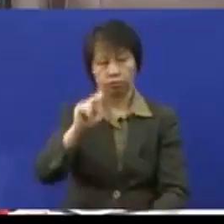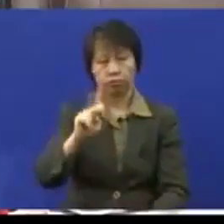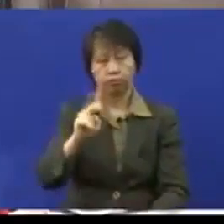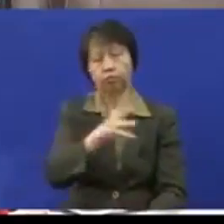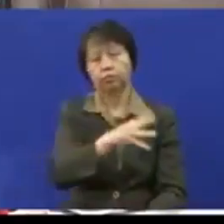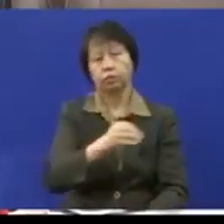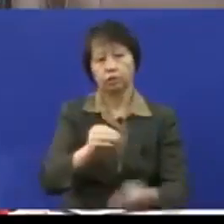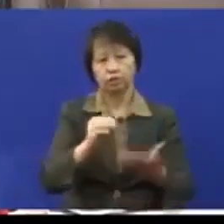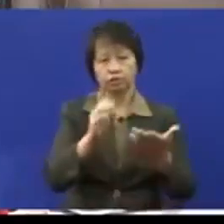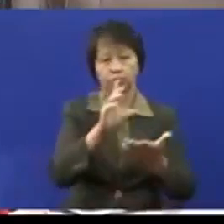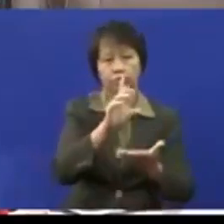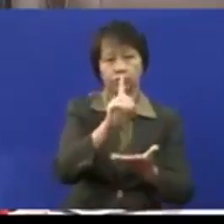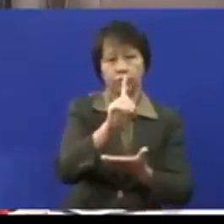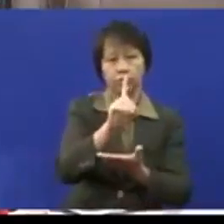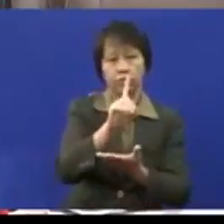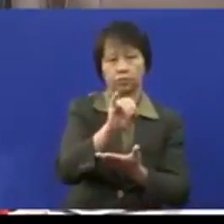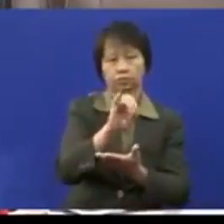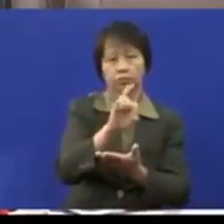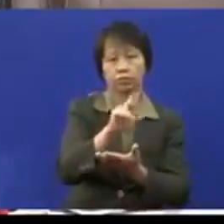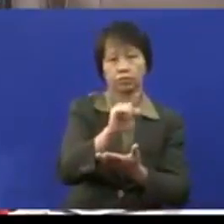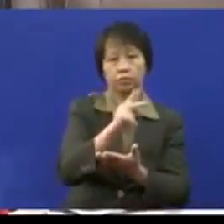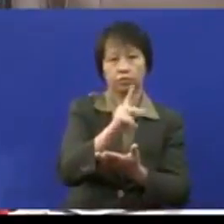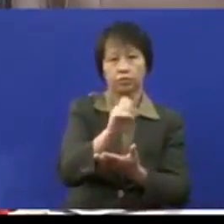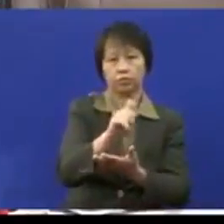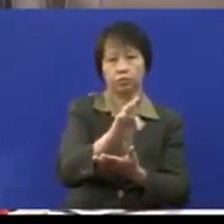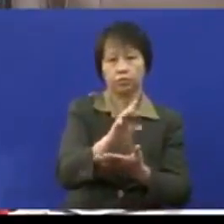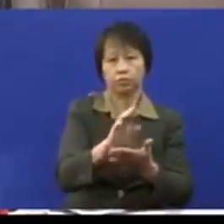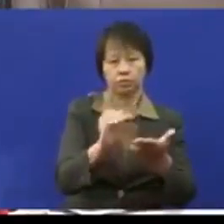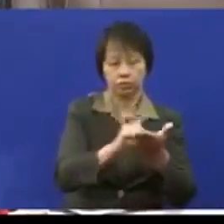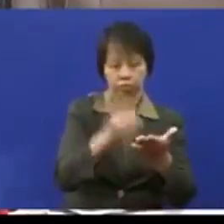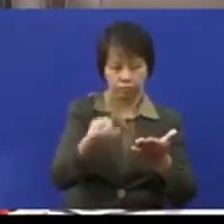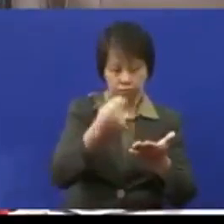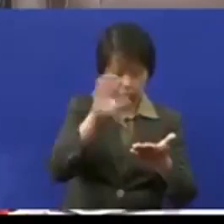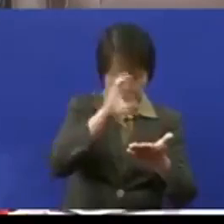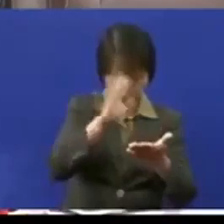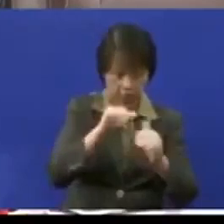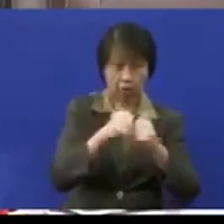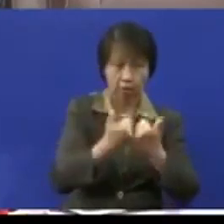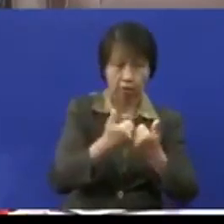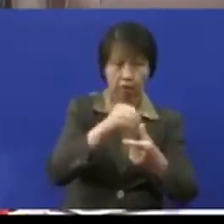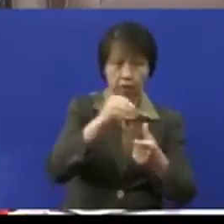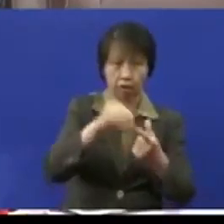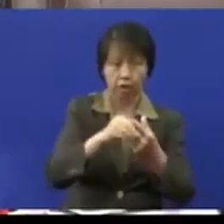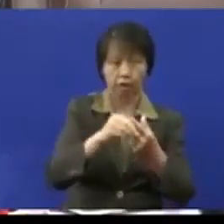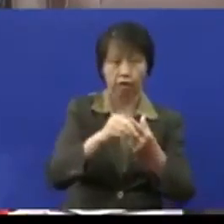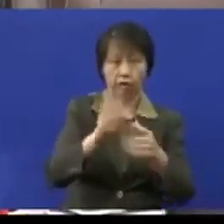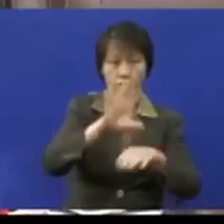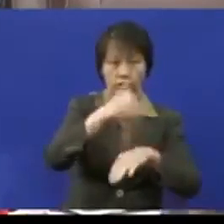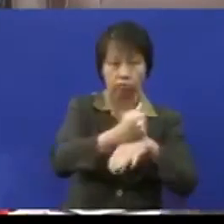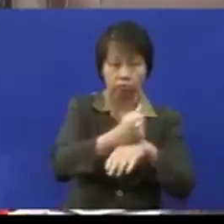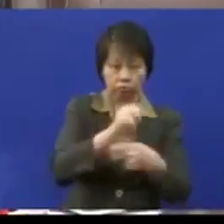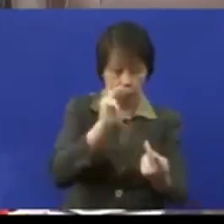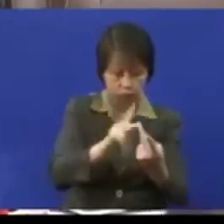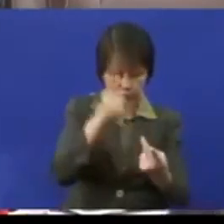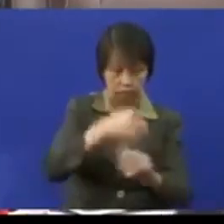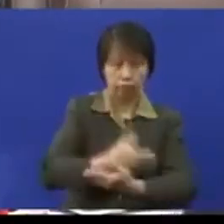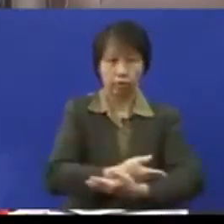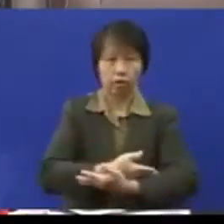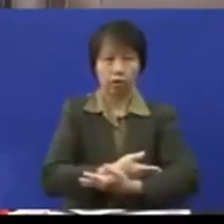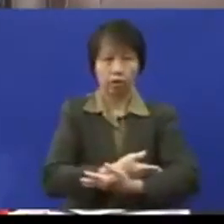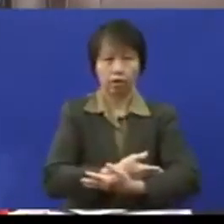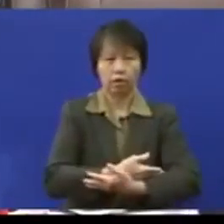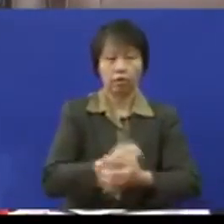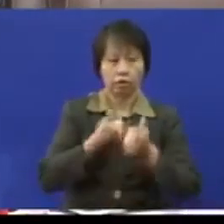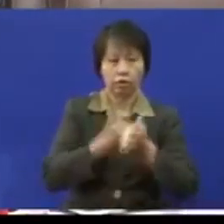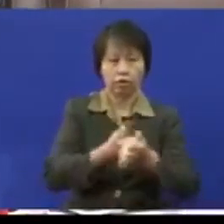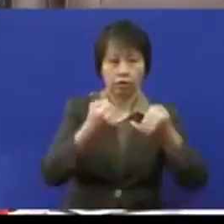Direktori ini boleh digunakan oleh Ibu Bapa untuk mencari agensi ataupun pertubuhan yang bersesuaian untuk anak-anak mereka